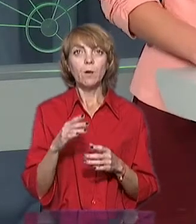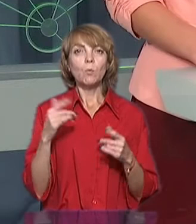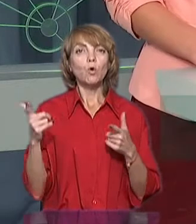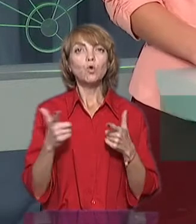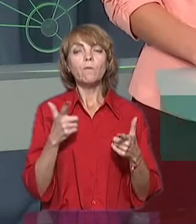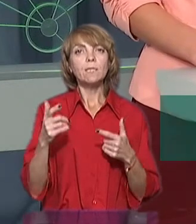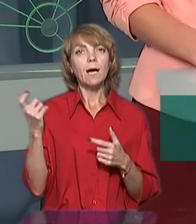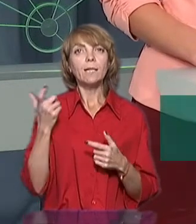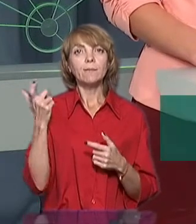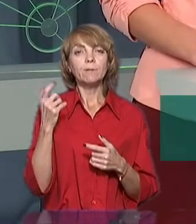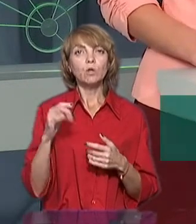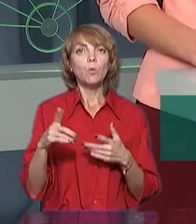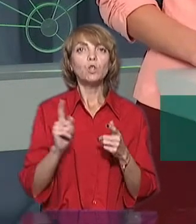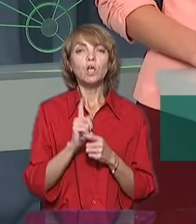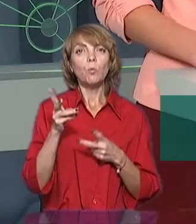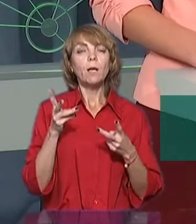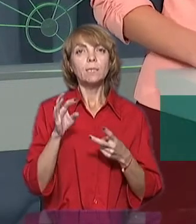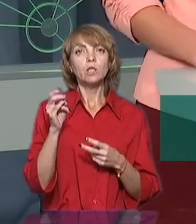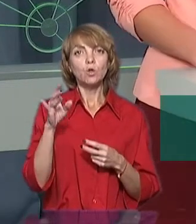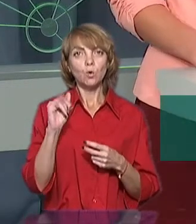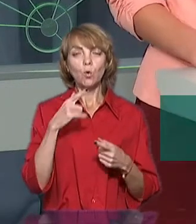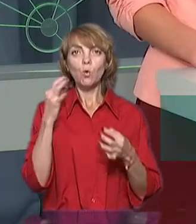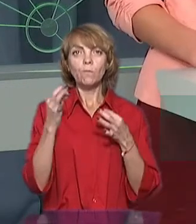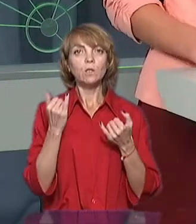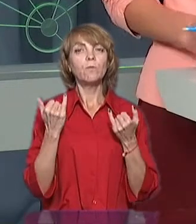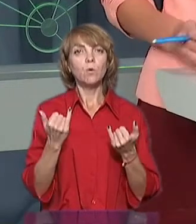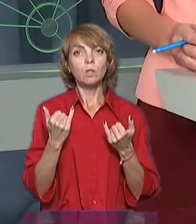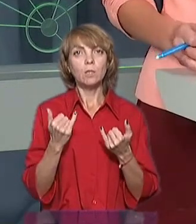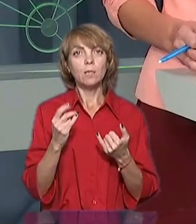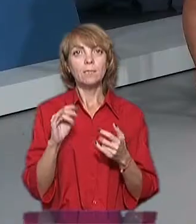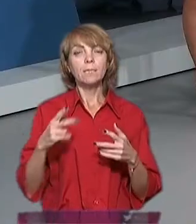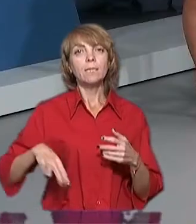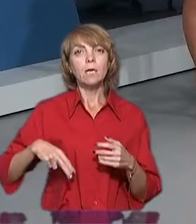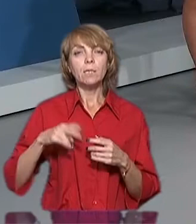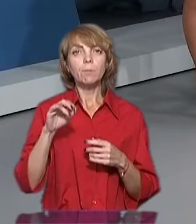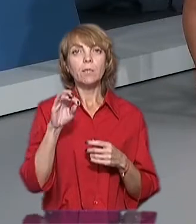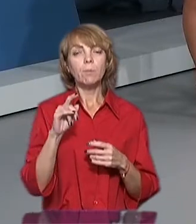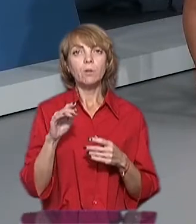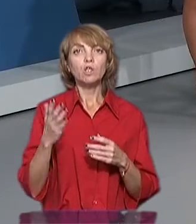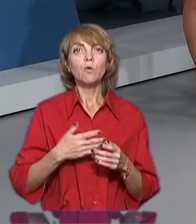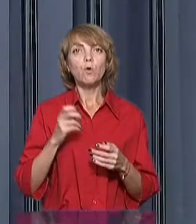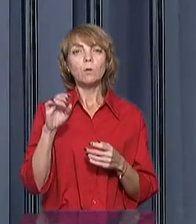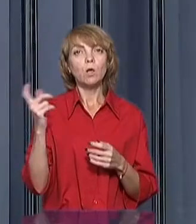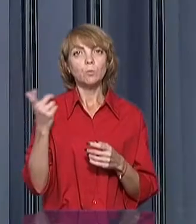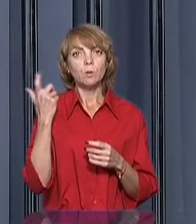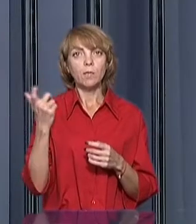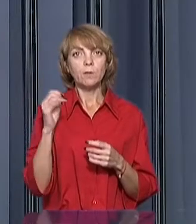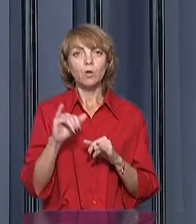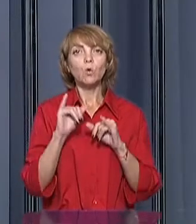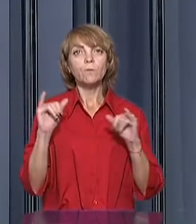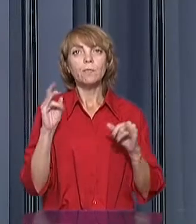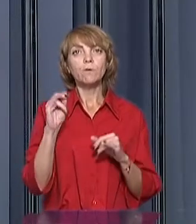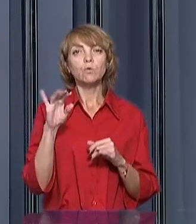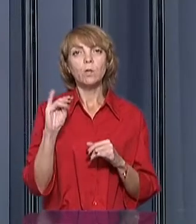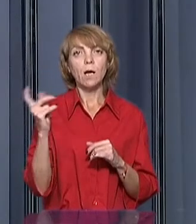готовність Харківщини до початку опалювального сезону говоримо сьогодні. З директором Департаменту житлово-комунального господарства та розвитку